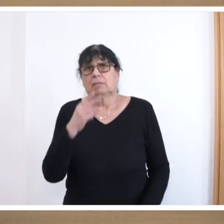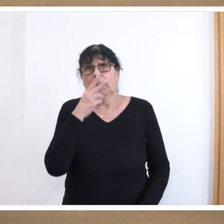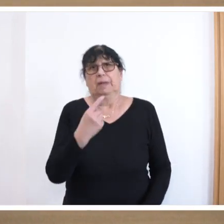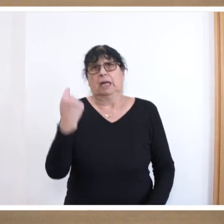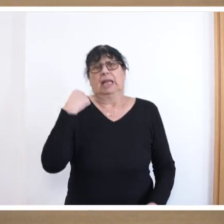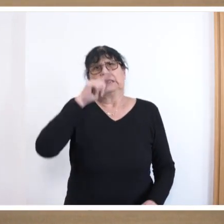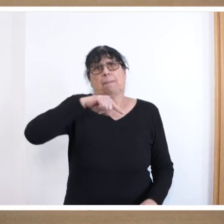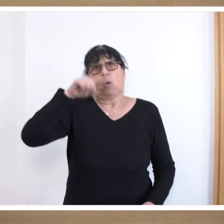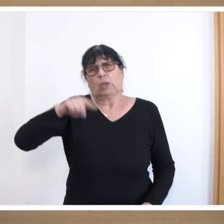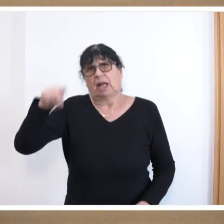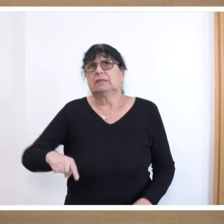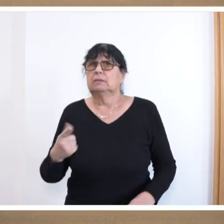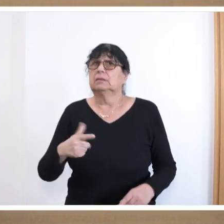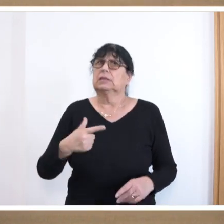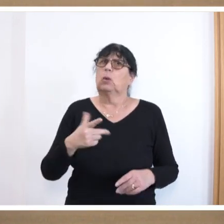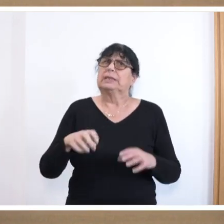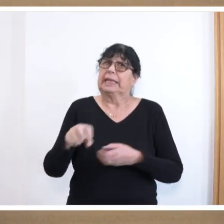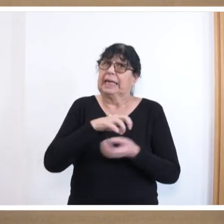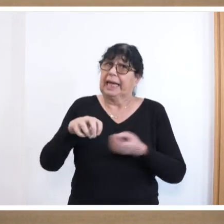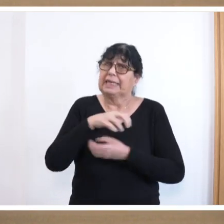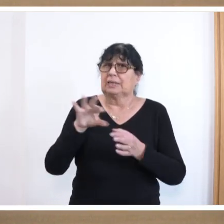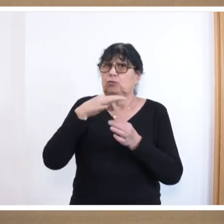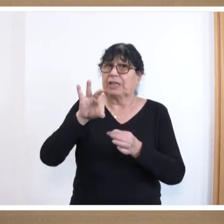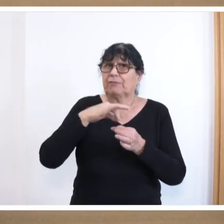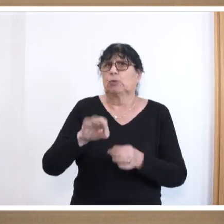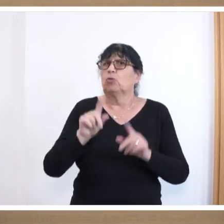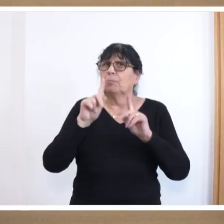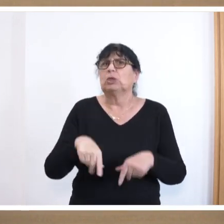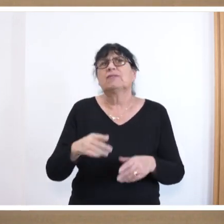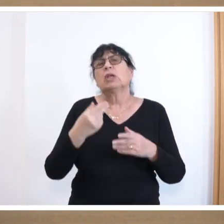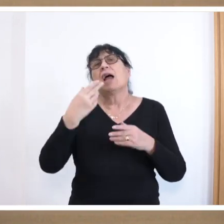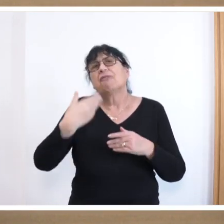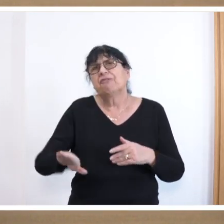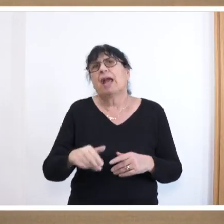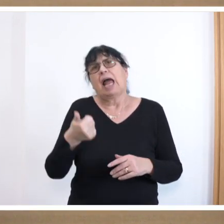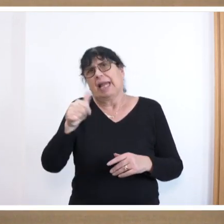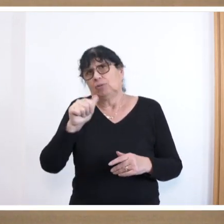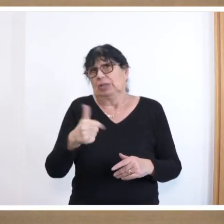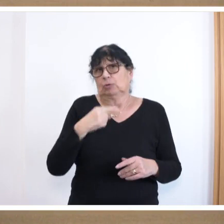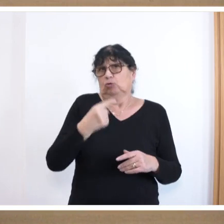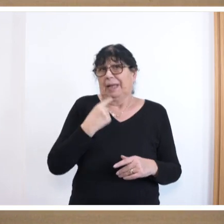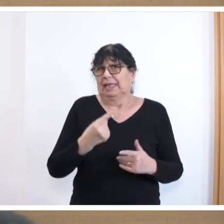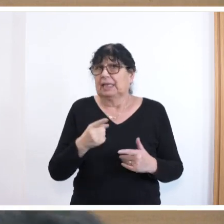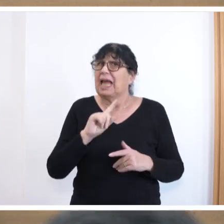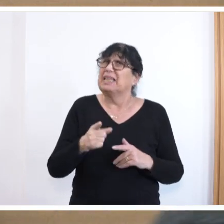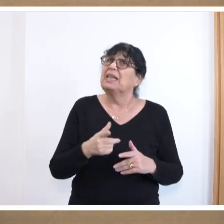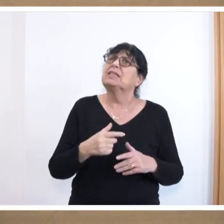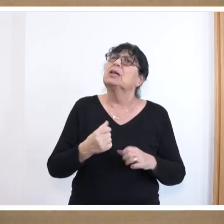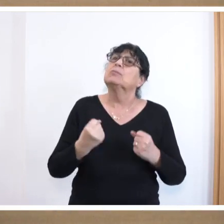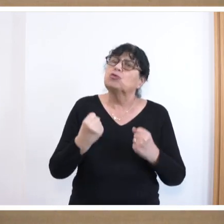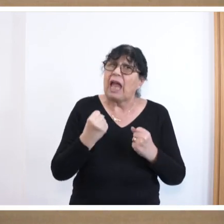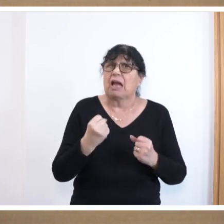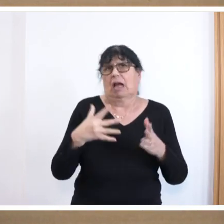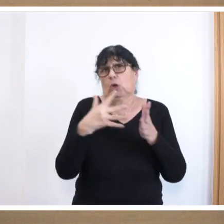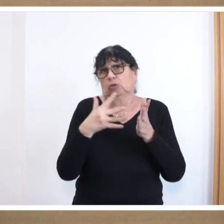und die neue Krise der Stiftung muss man also von einer Fehleinschätzung sprechen, nicht stärker an die Struktur der Stiftung gegangen zu sein. Diesen Fehler